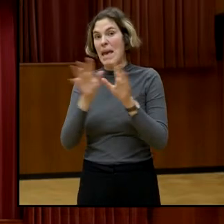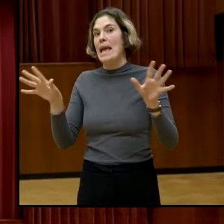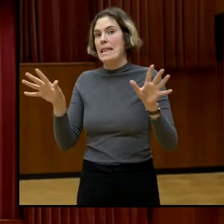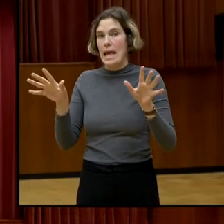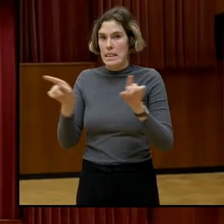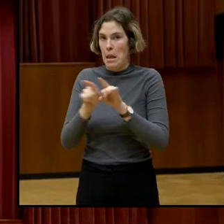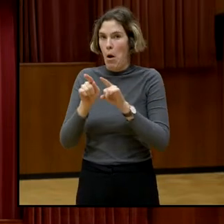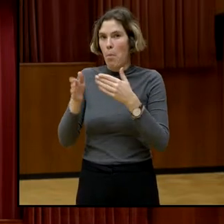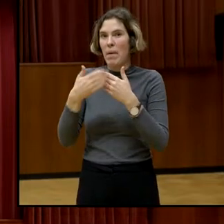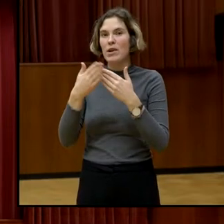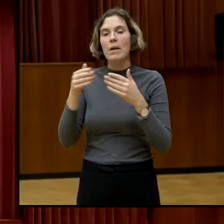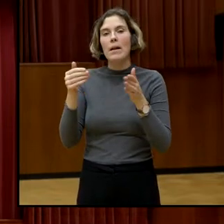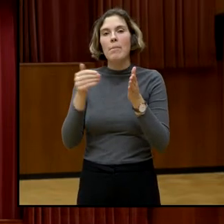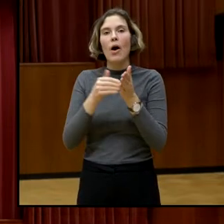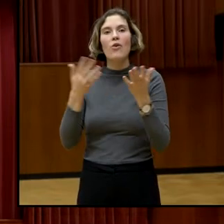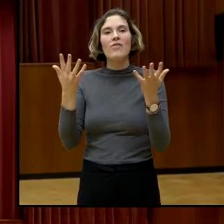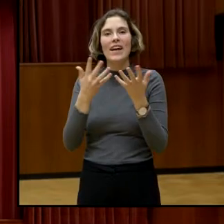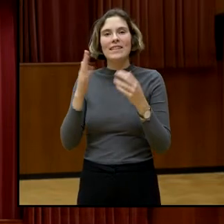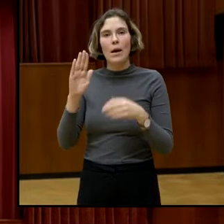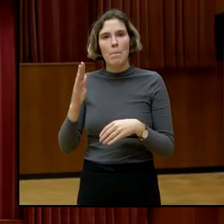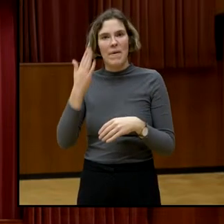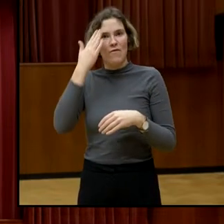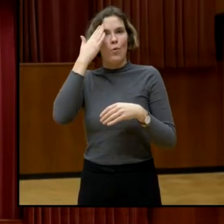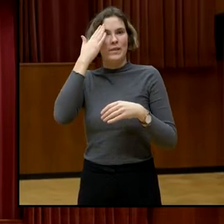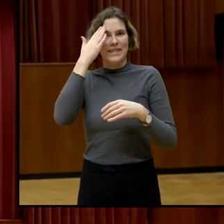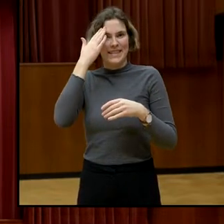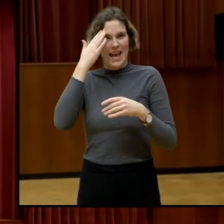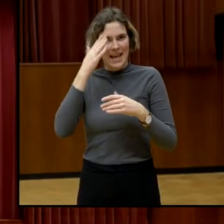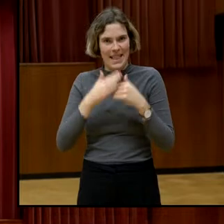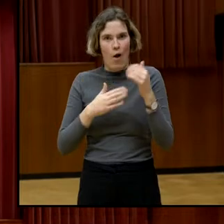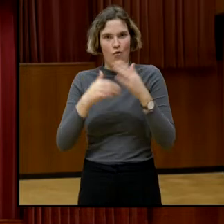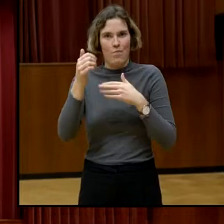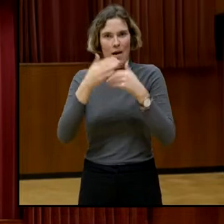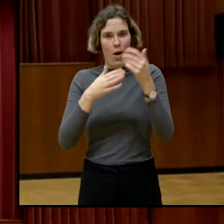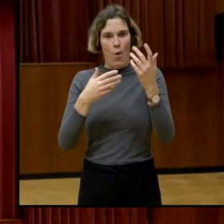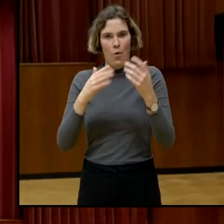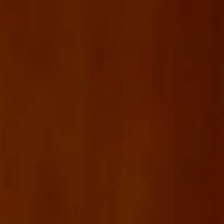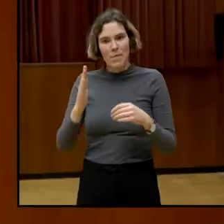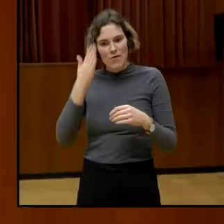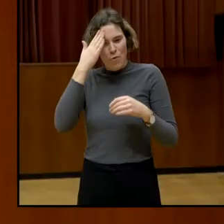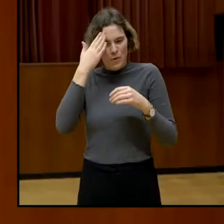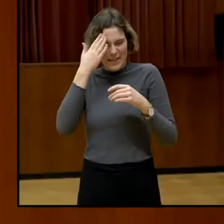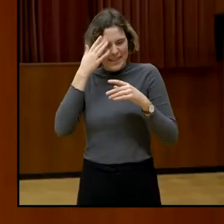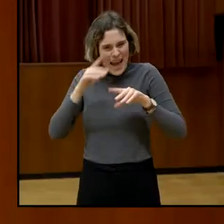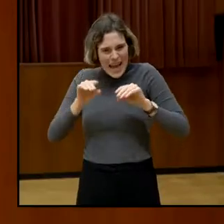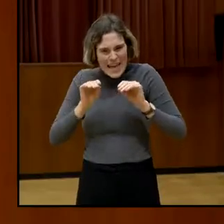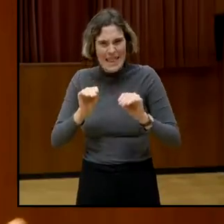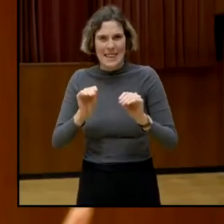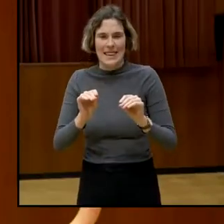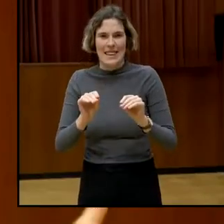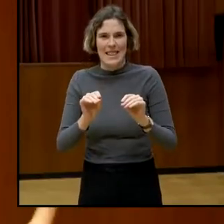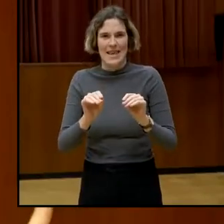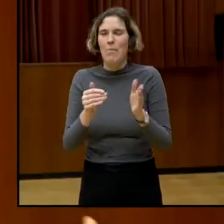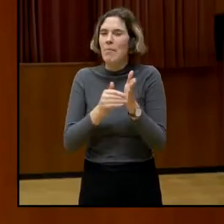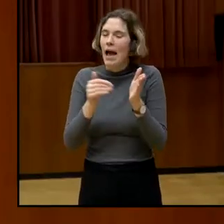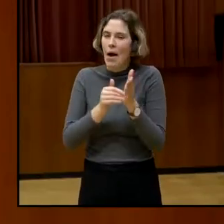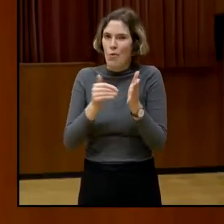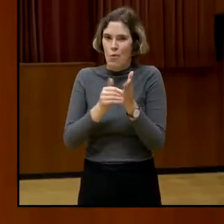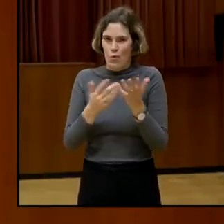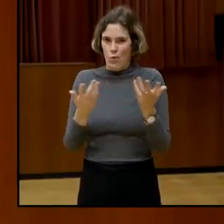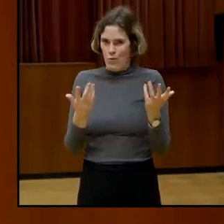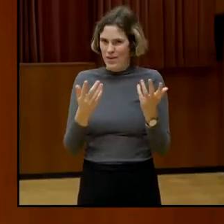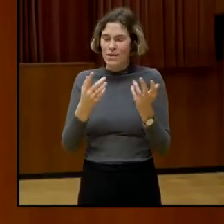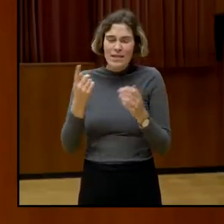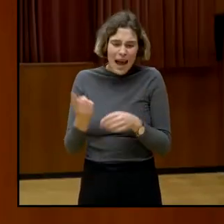mit Einmal-Aktionen oder Zweimal, sondern permanente Bewusstseinsbildung und die kann nur von Menschen